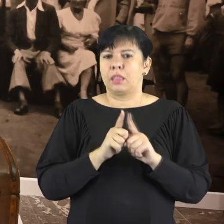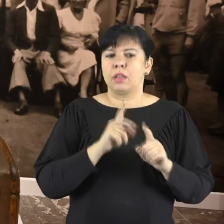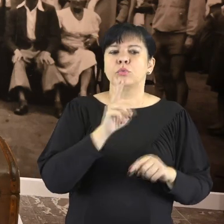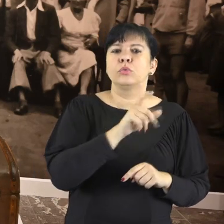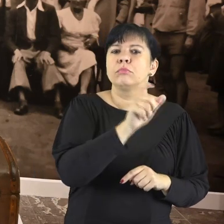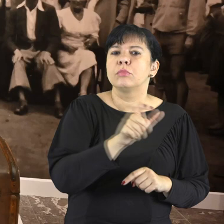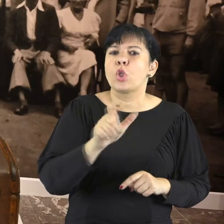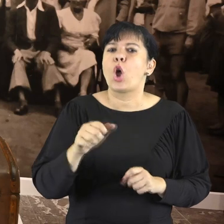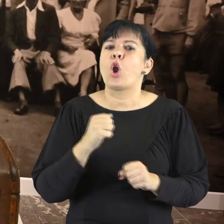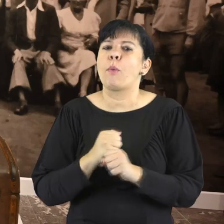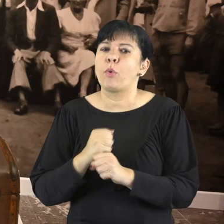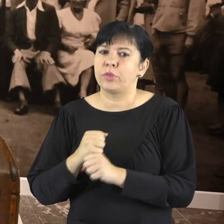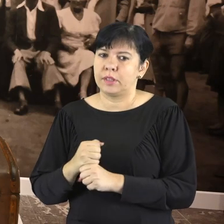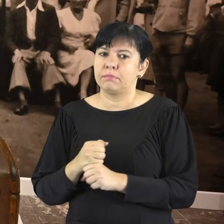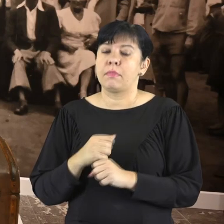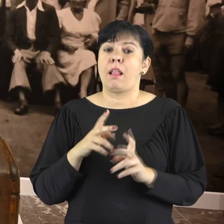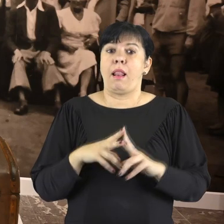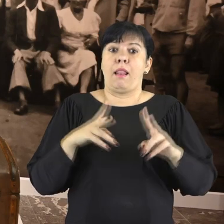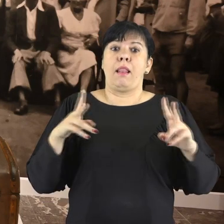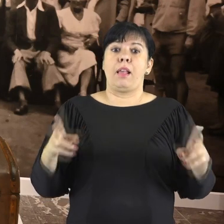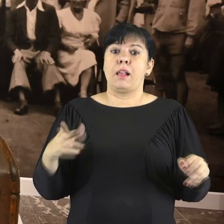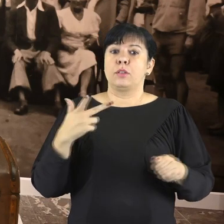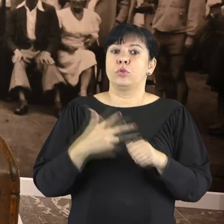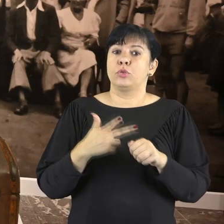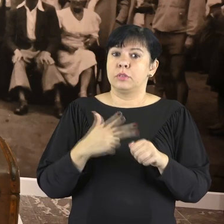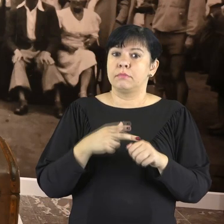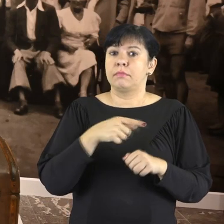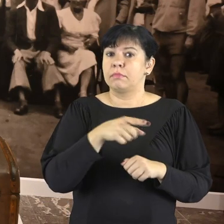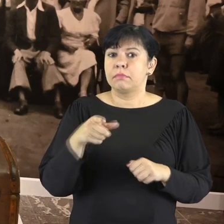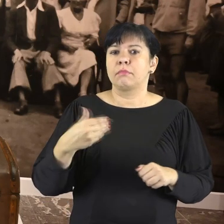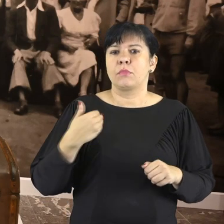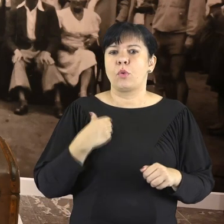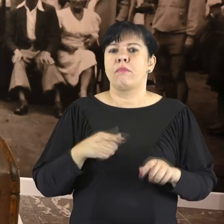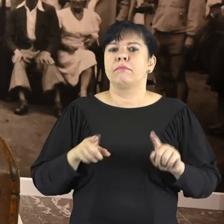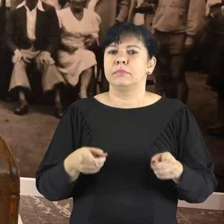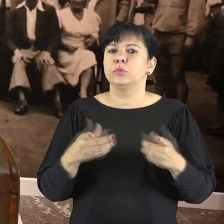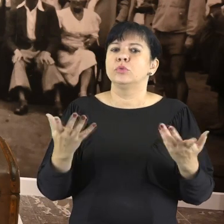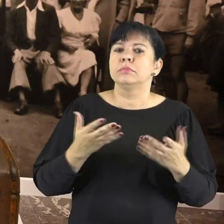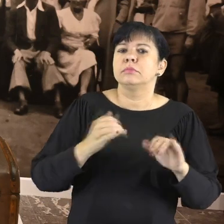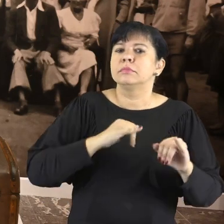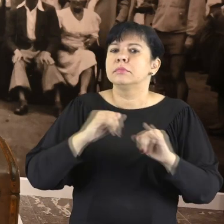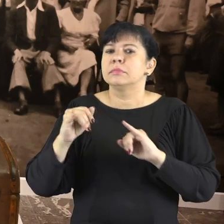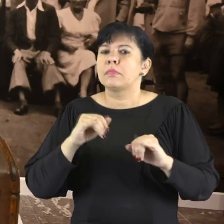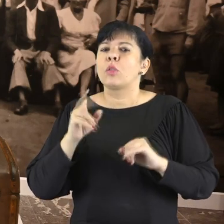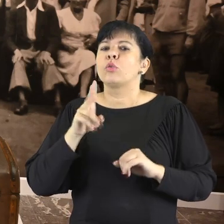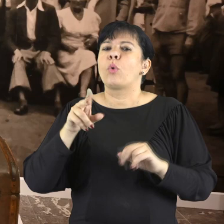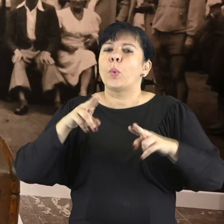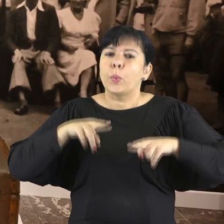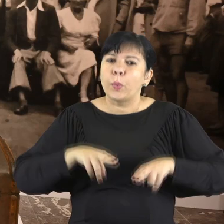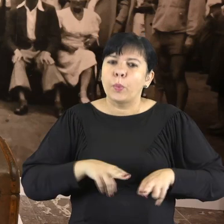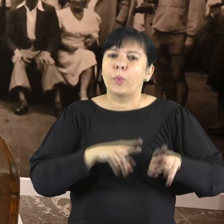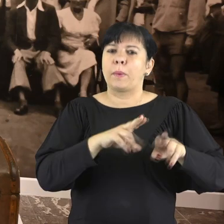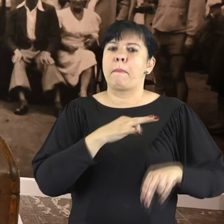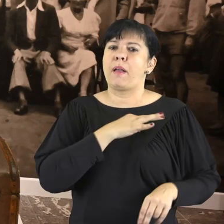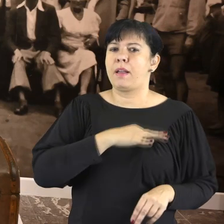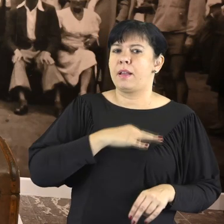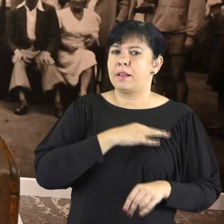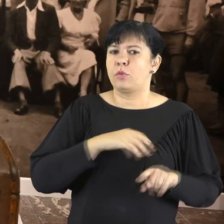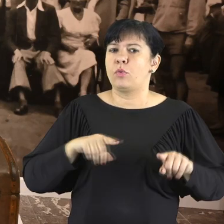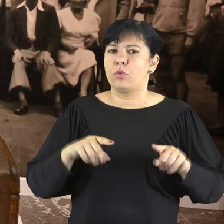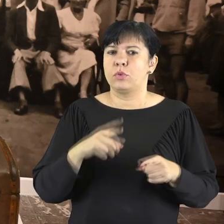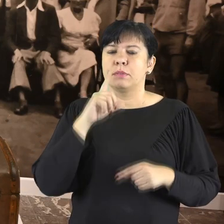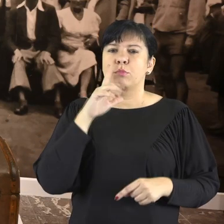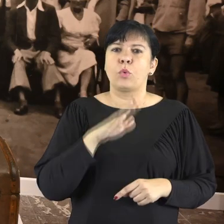wypoczynku także łódzkich robotników. W latach 30. taki wypoczynek organizowany był dla osób